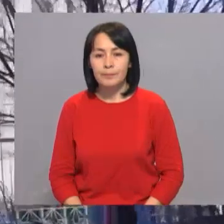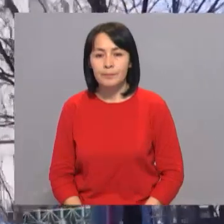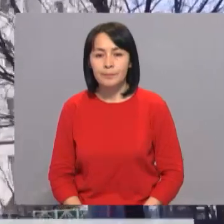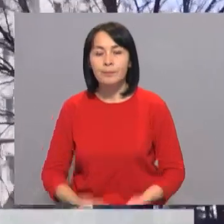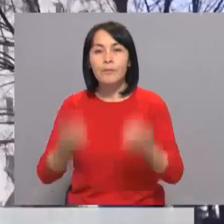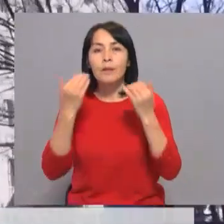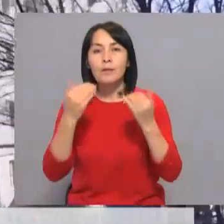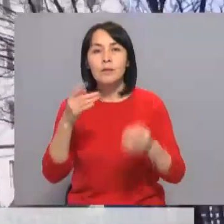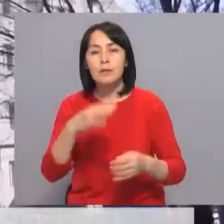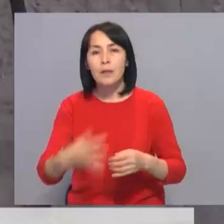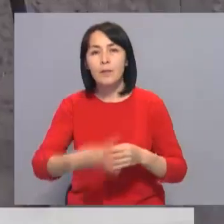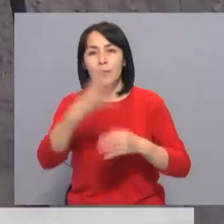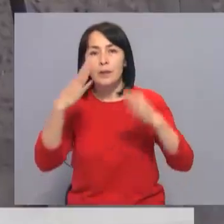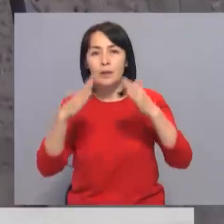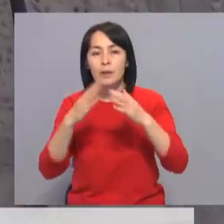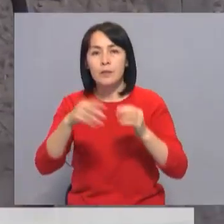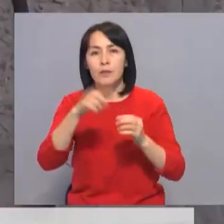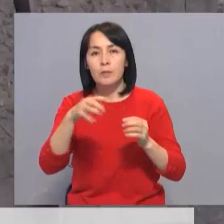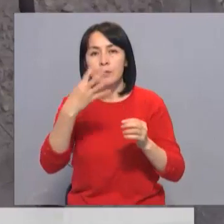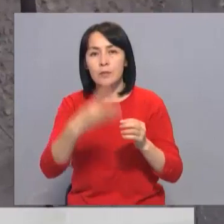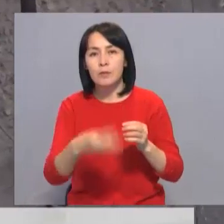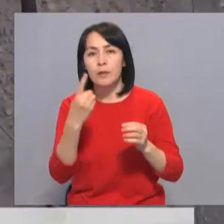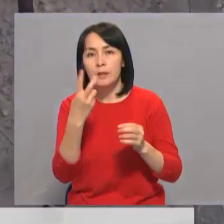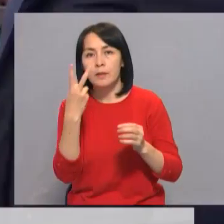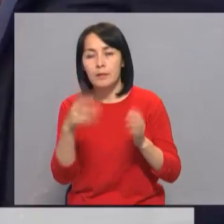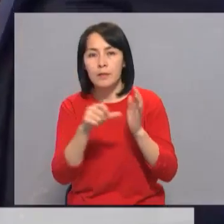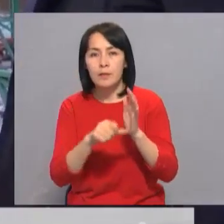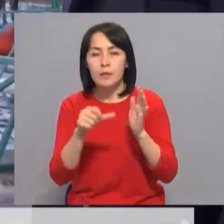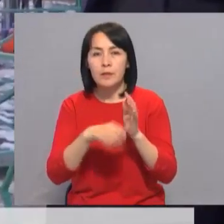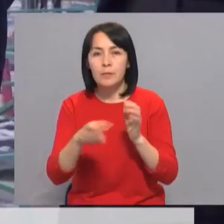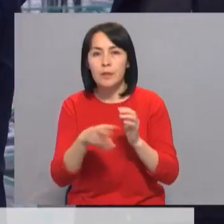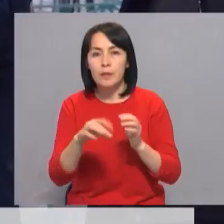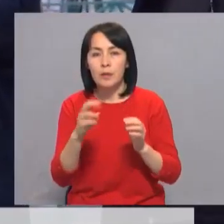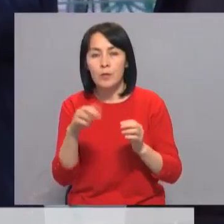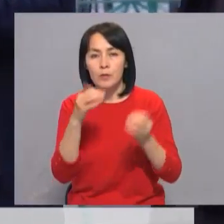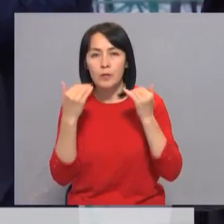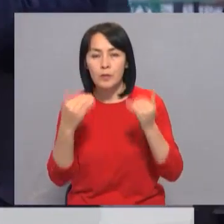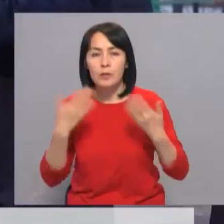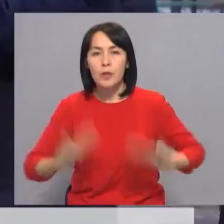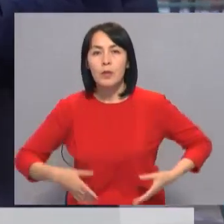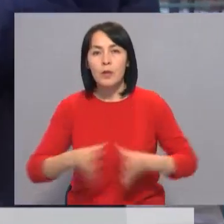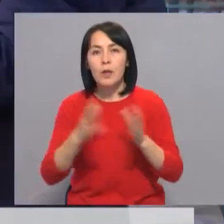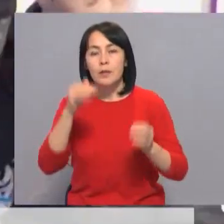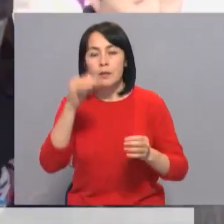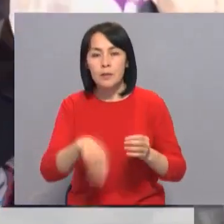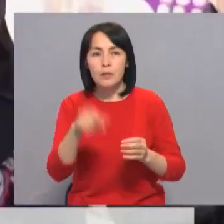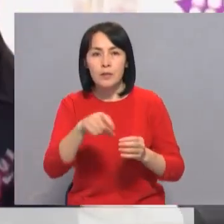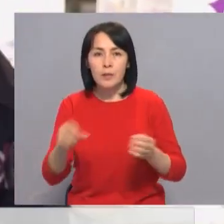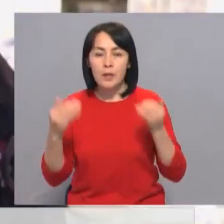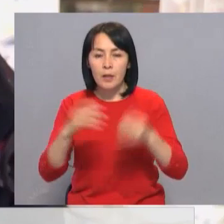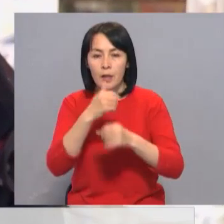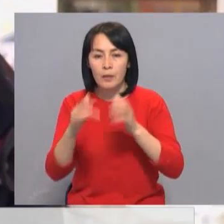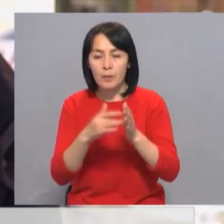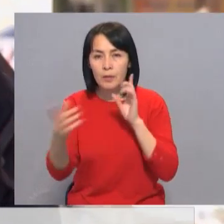Сегодня в многоэтажных домах номер 414266 в микрорайоне Куншигас проживают около тысячи жителей. Аким